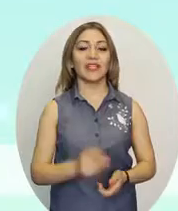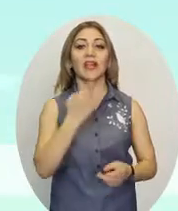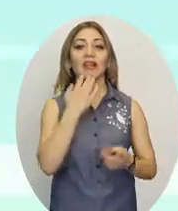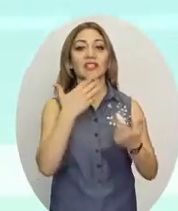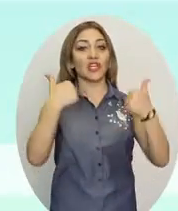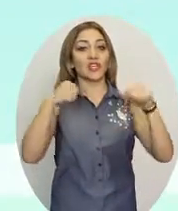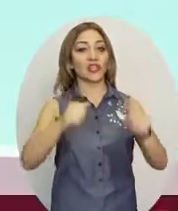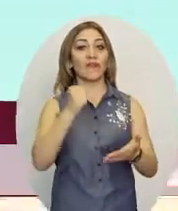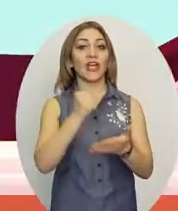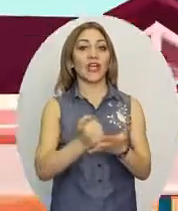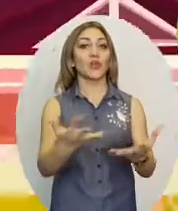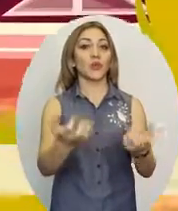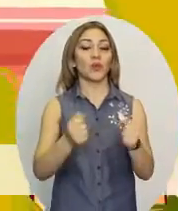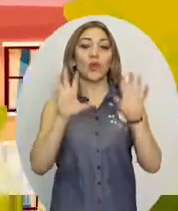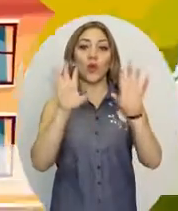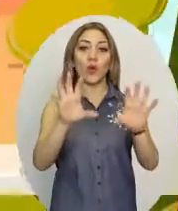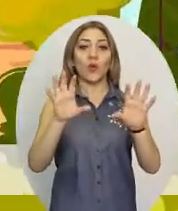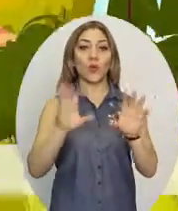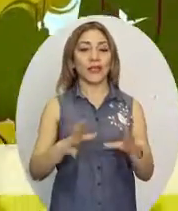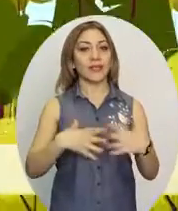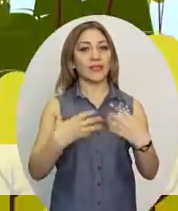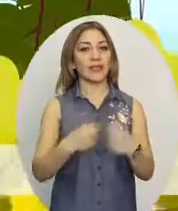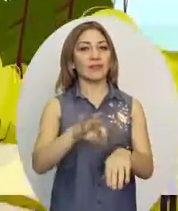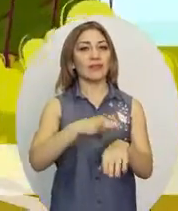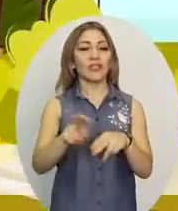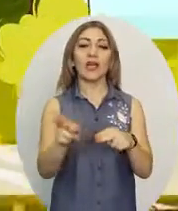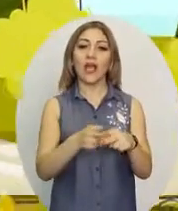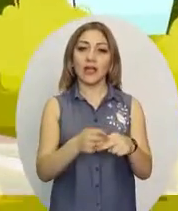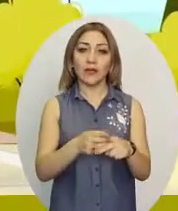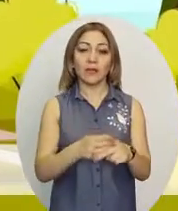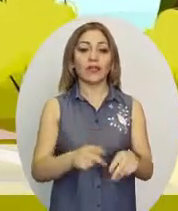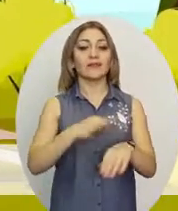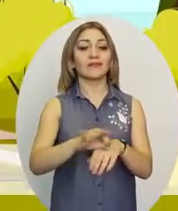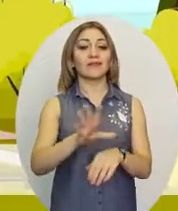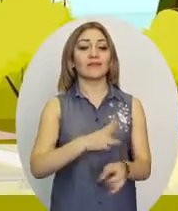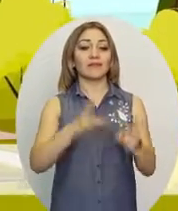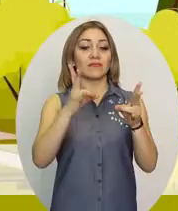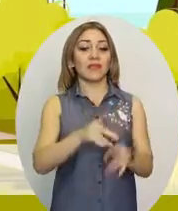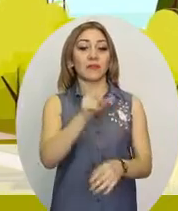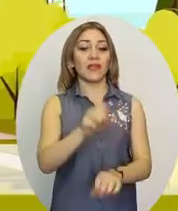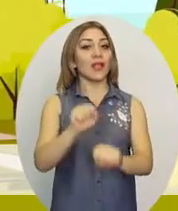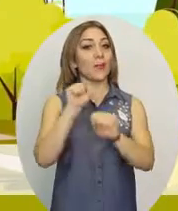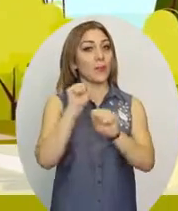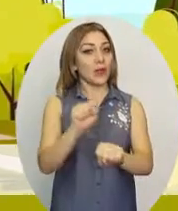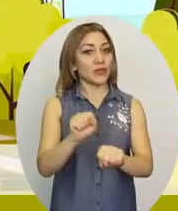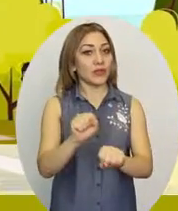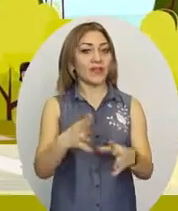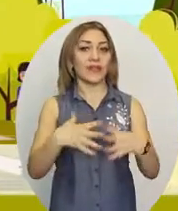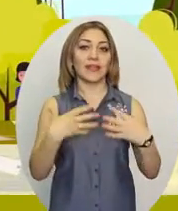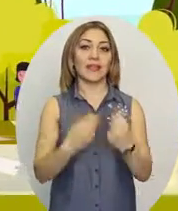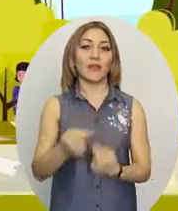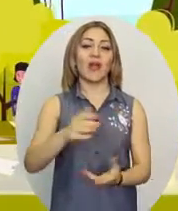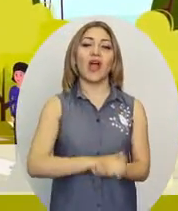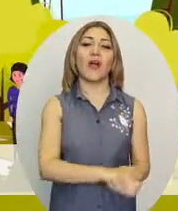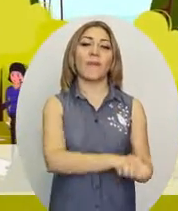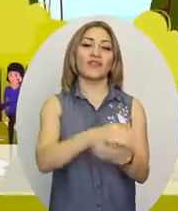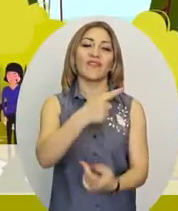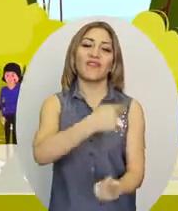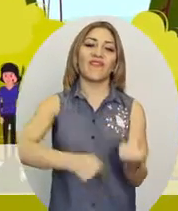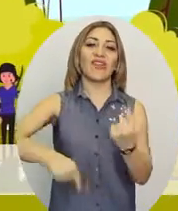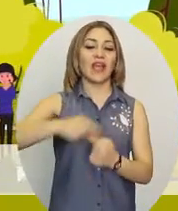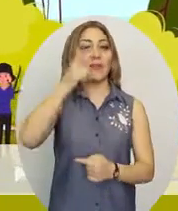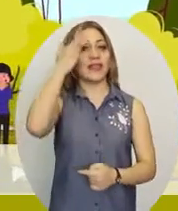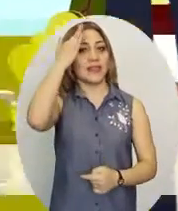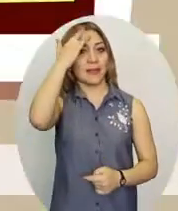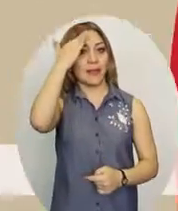Ազգային ժողով ընդունել է որենք ընտանիքում բրնության կան խարգելման, բրնության ենթարկված անձանց պաշտպանության, ինչպես նաև ընտանիքում համերաշխության վերական